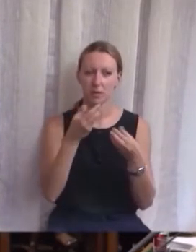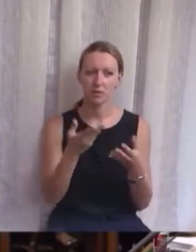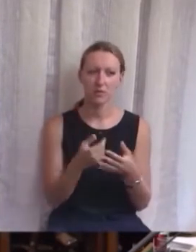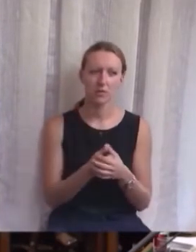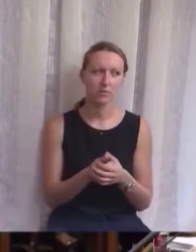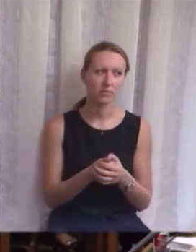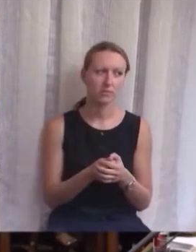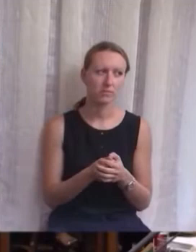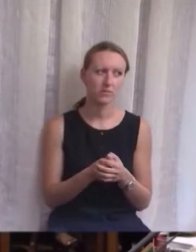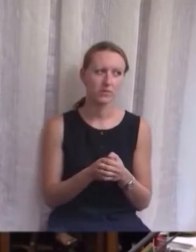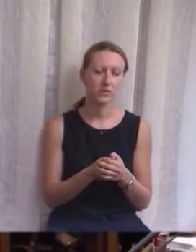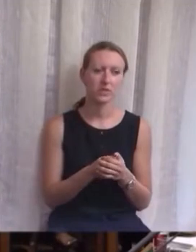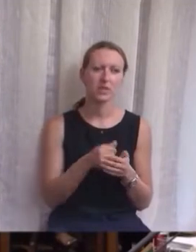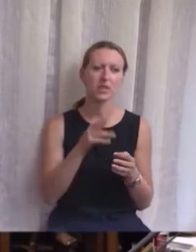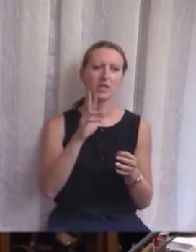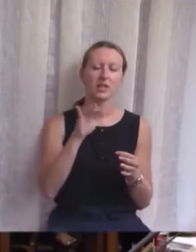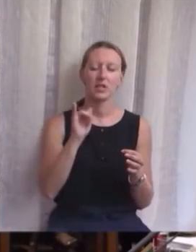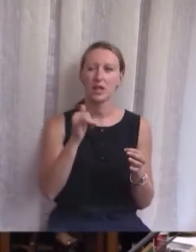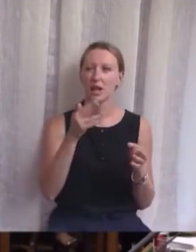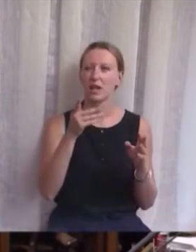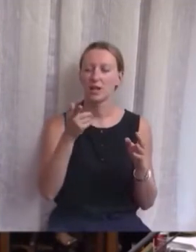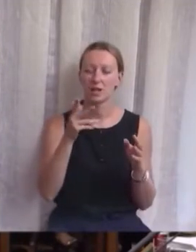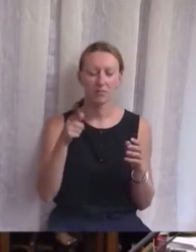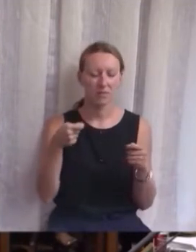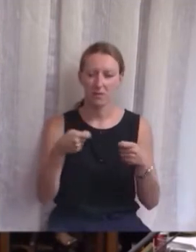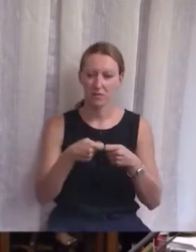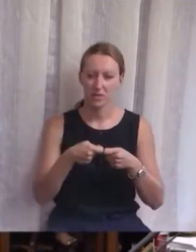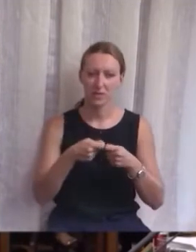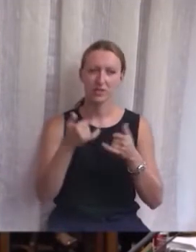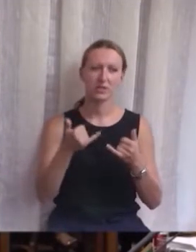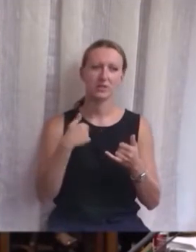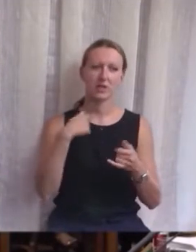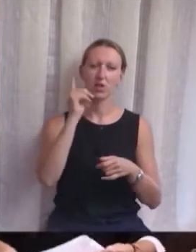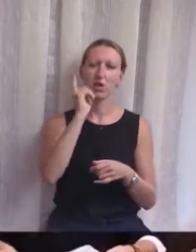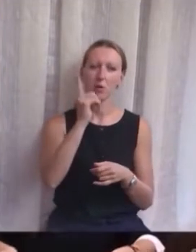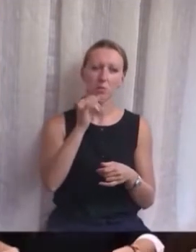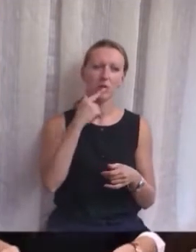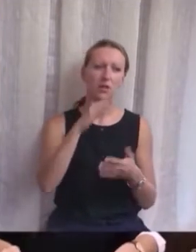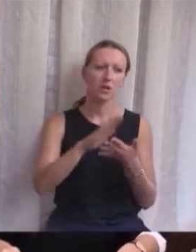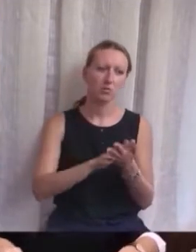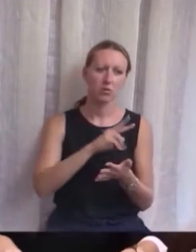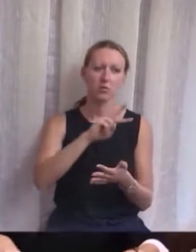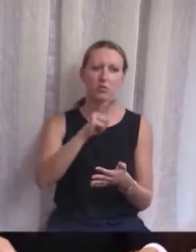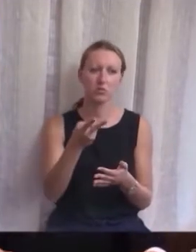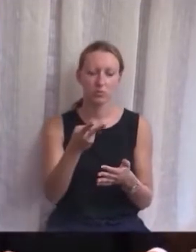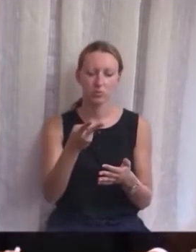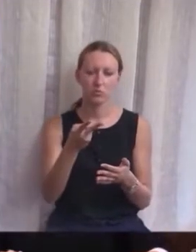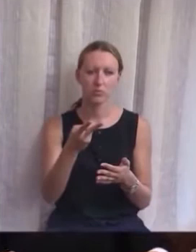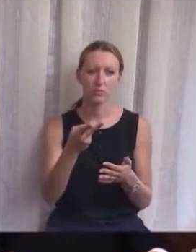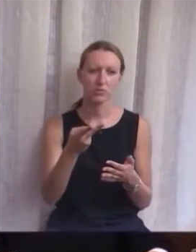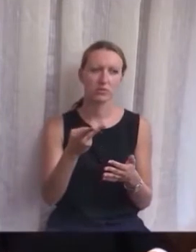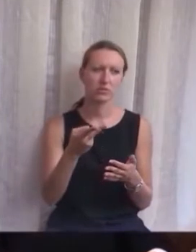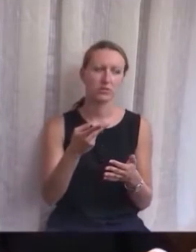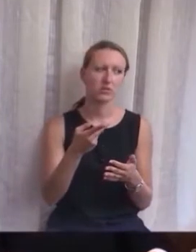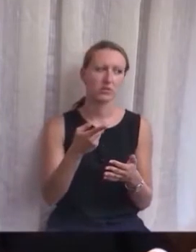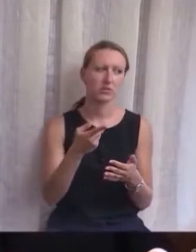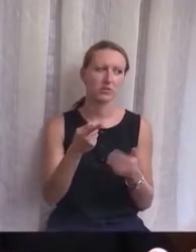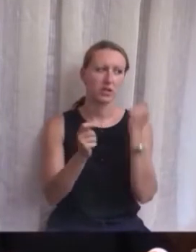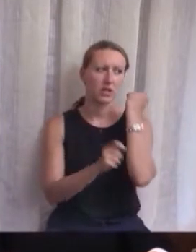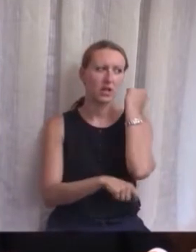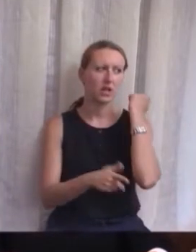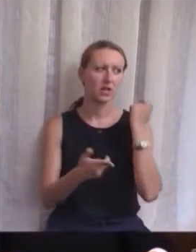Gledajte, da li ima smisla da vas sad opomenem i da krenemo sa drugim stegovnim mjerema, kolega Čurić?